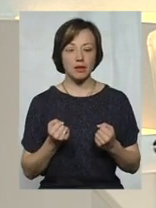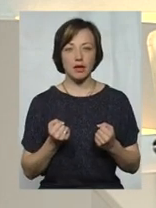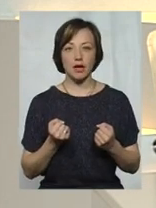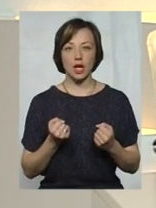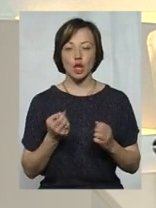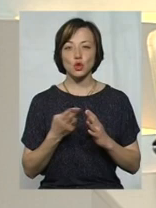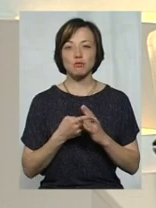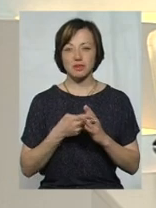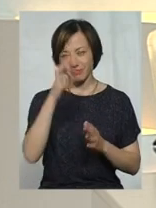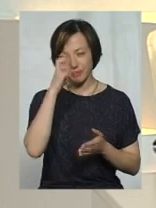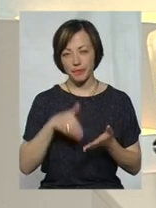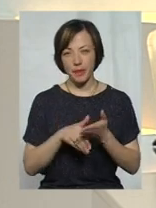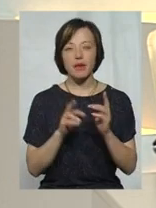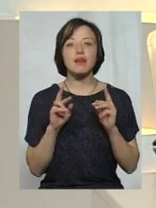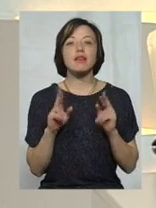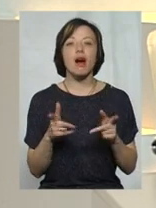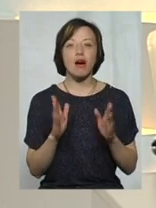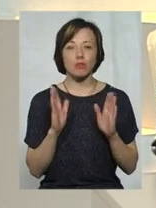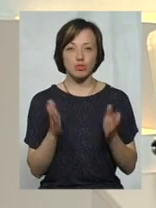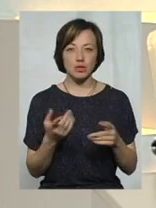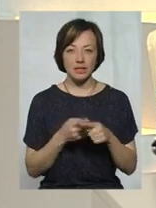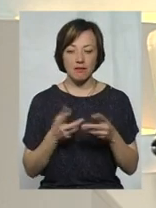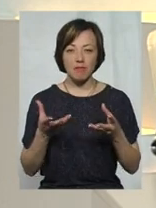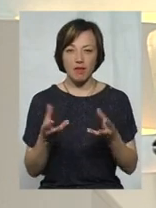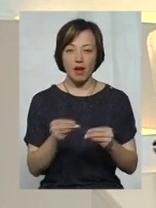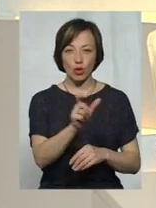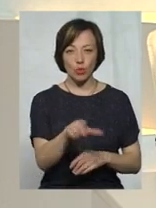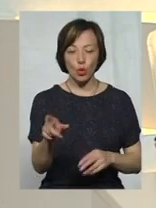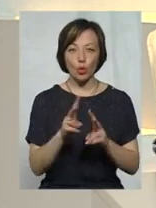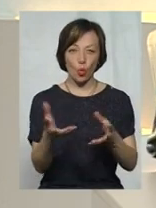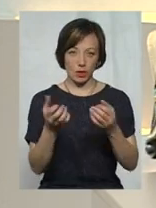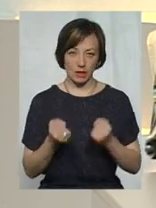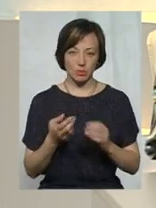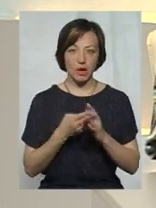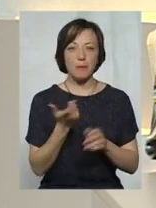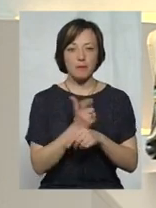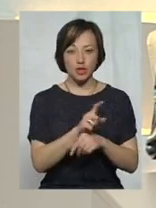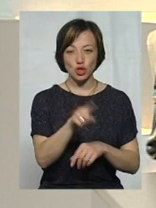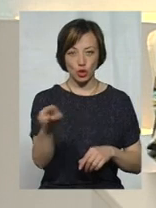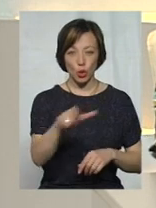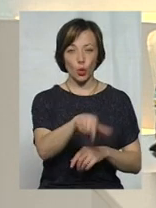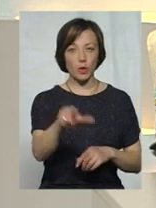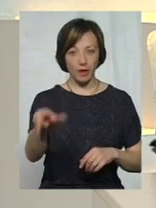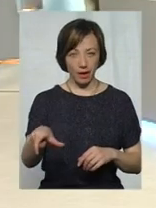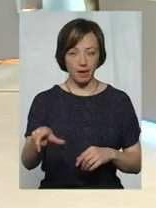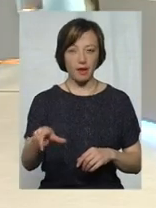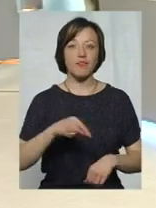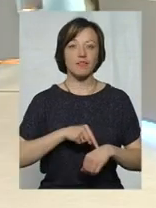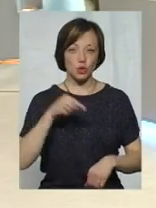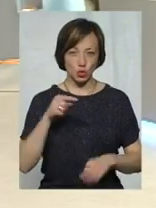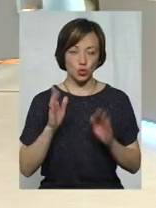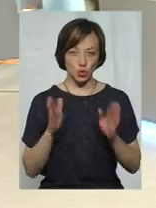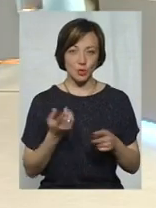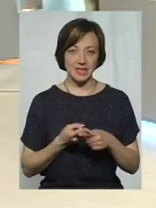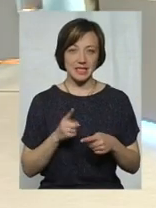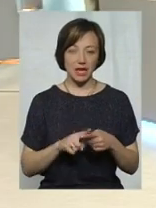Як це спрацює для тих отримувачів субсидій? Зрозуміло, що переважна більшість людей відчують